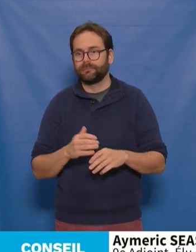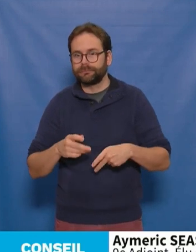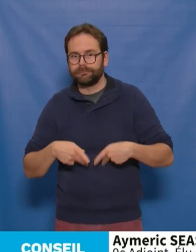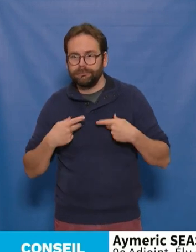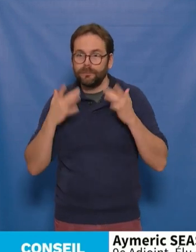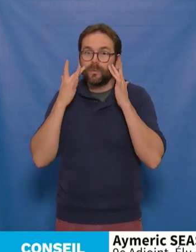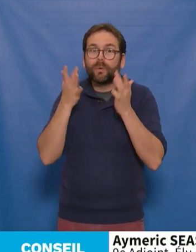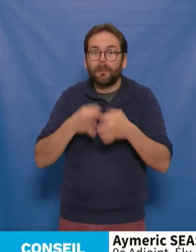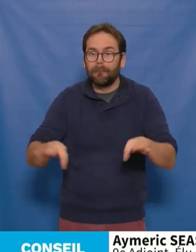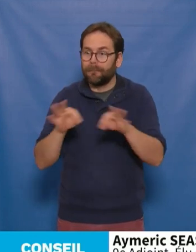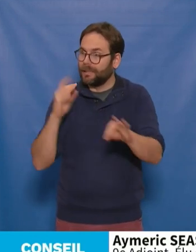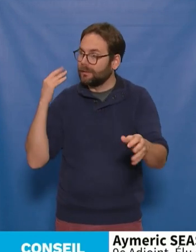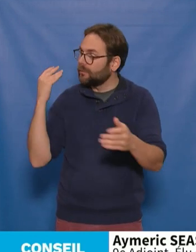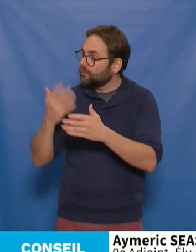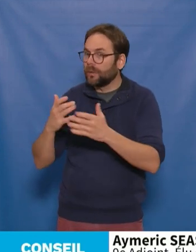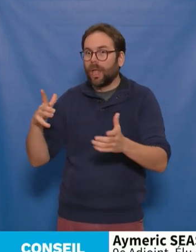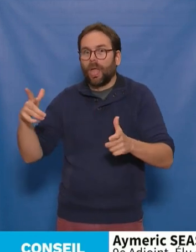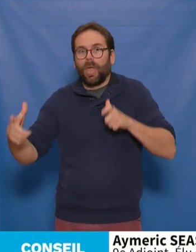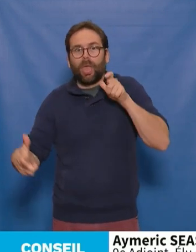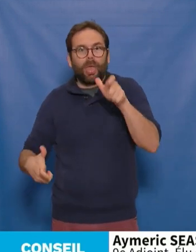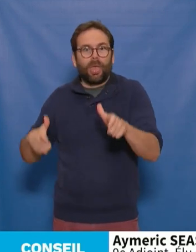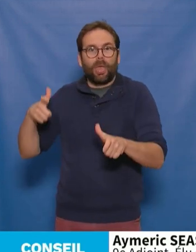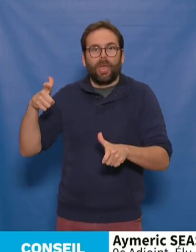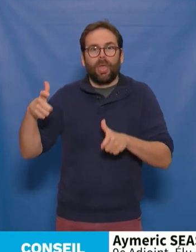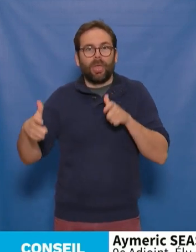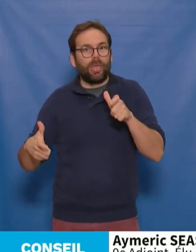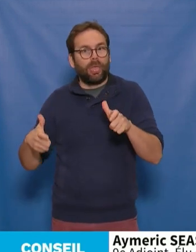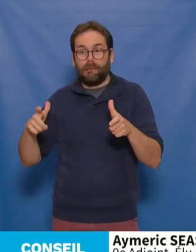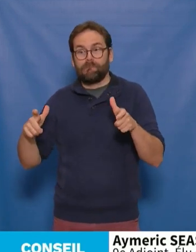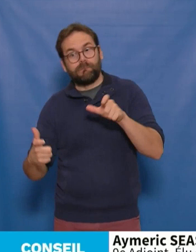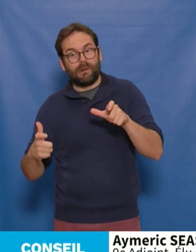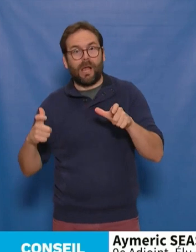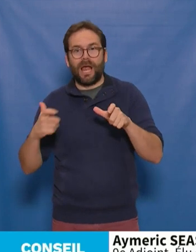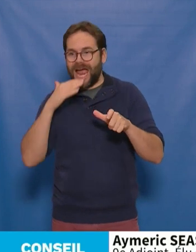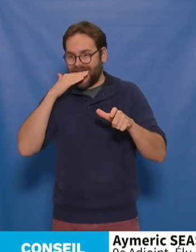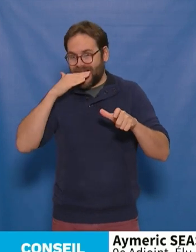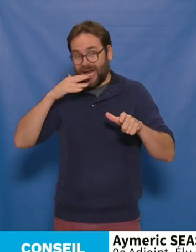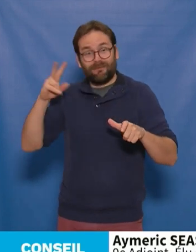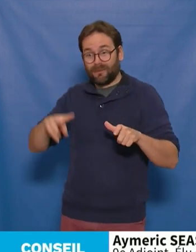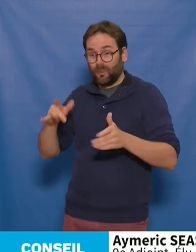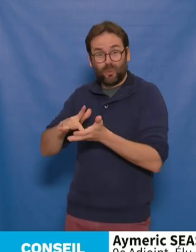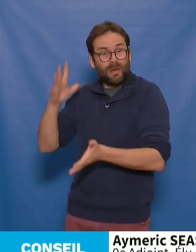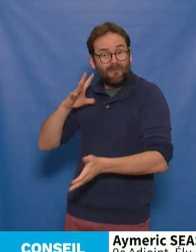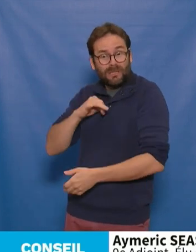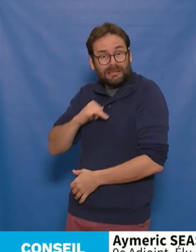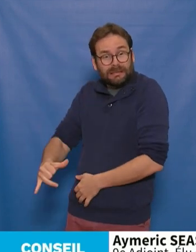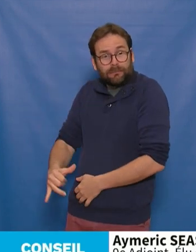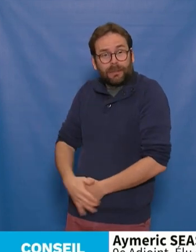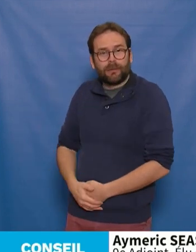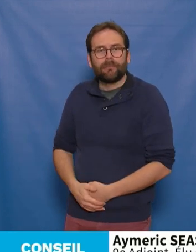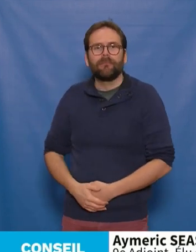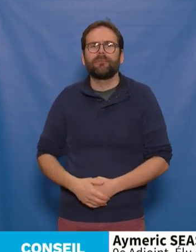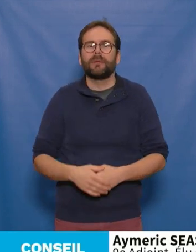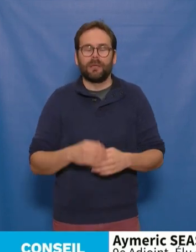culturelle du pays n'a été au bord d'un si brutal affaissement. Une grande question se pose. Elle apparaît dans les